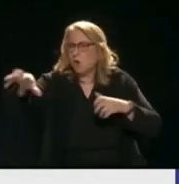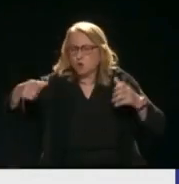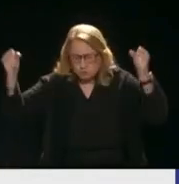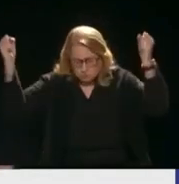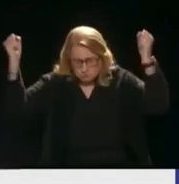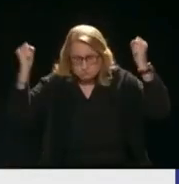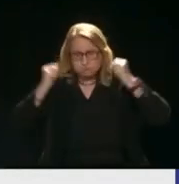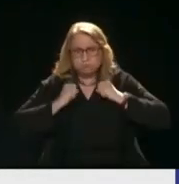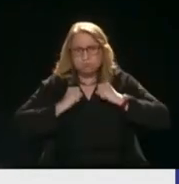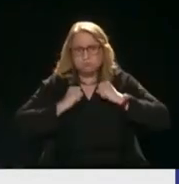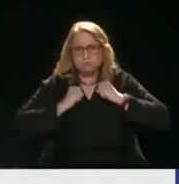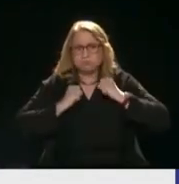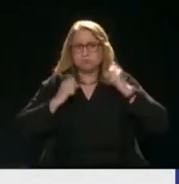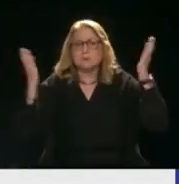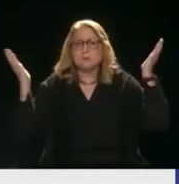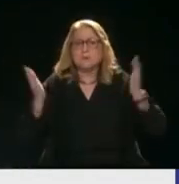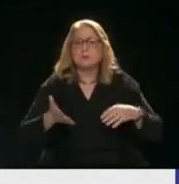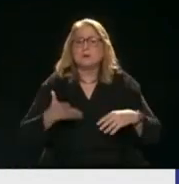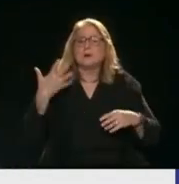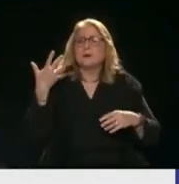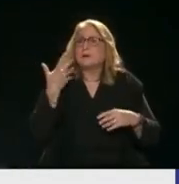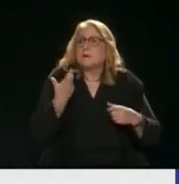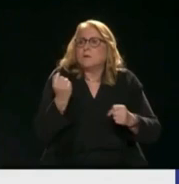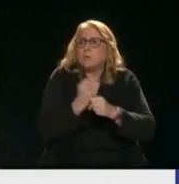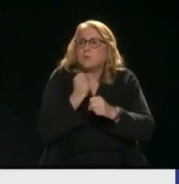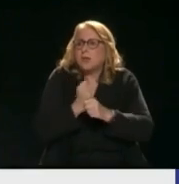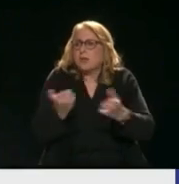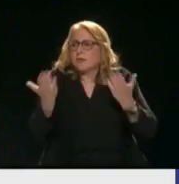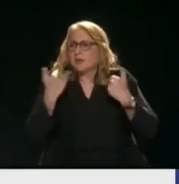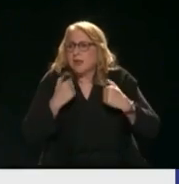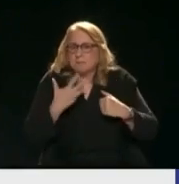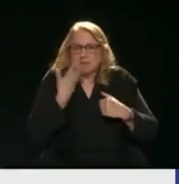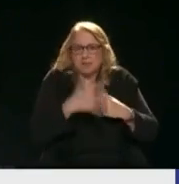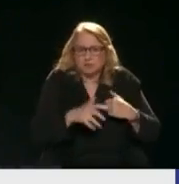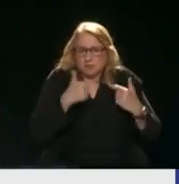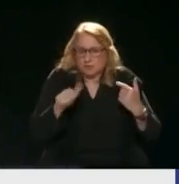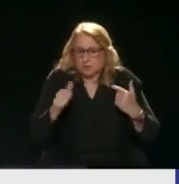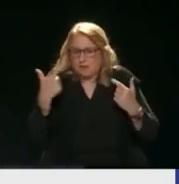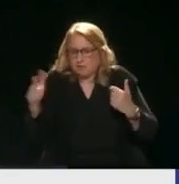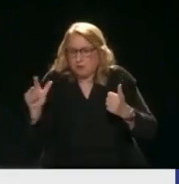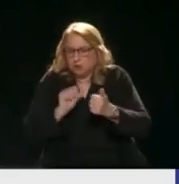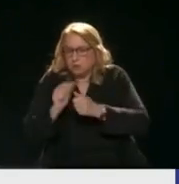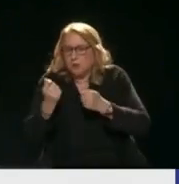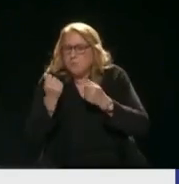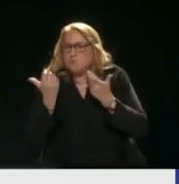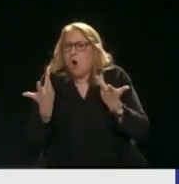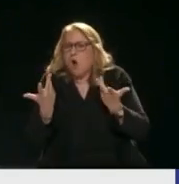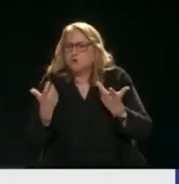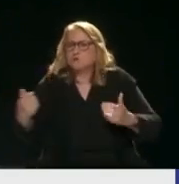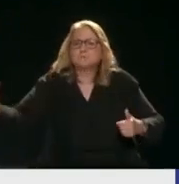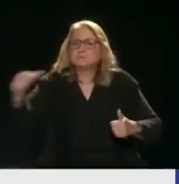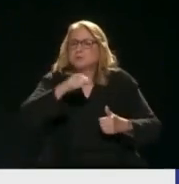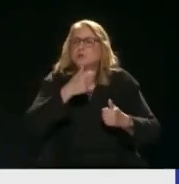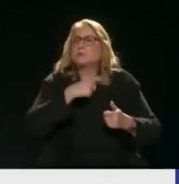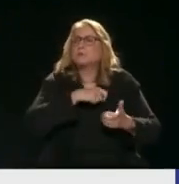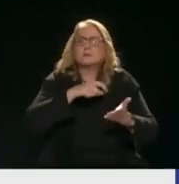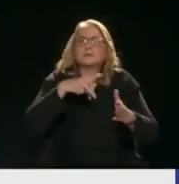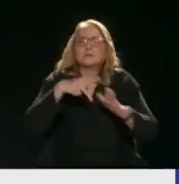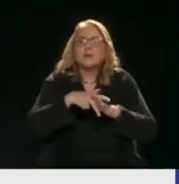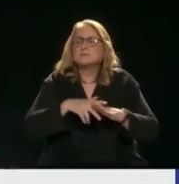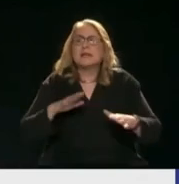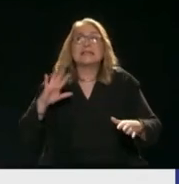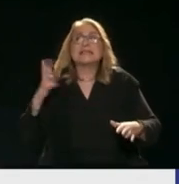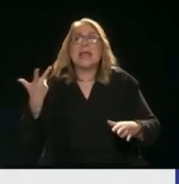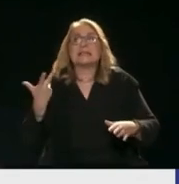Με 500, 600, 700 καθόλου δουλειά Πώς θα πει ρωση δάνειο Αλλά αυτές τις επισφάλειες Αν και εφόσον γιατί τις